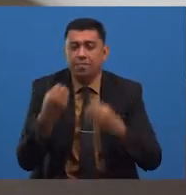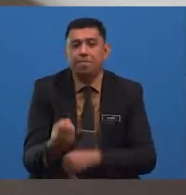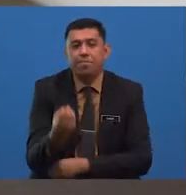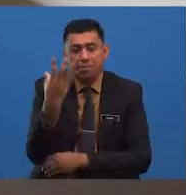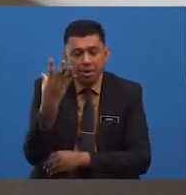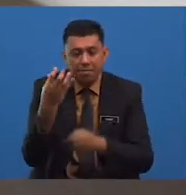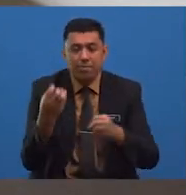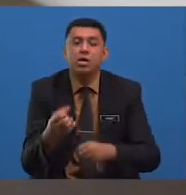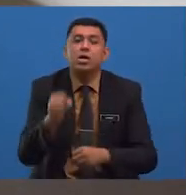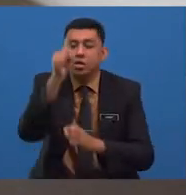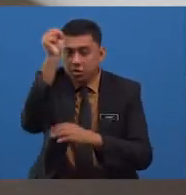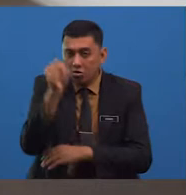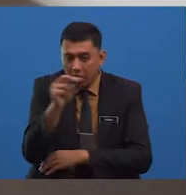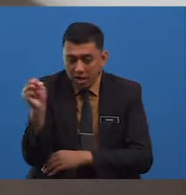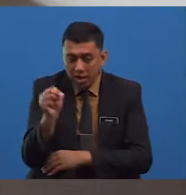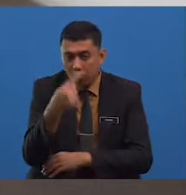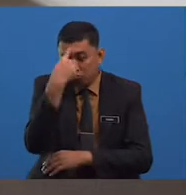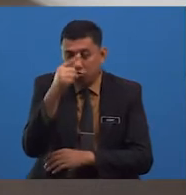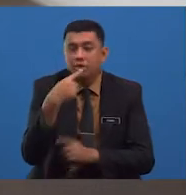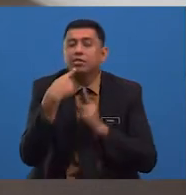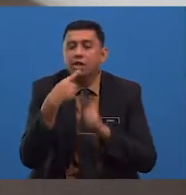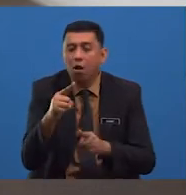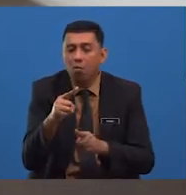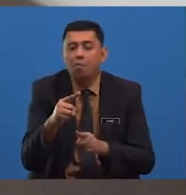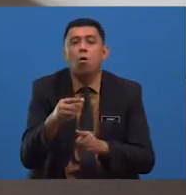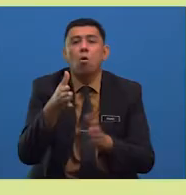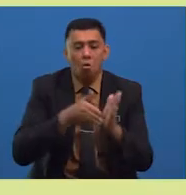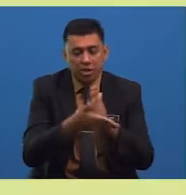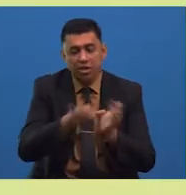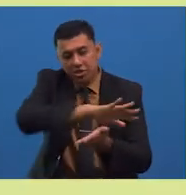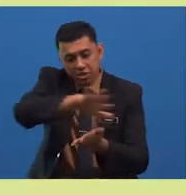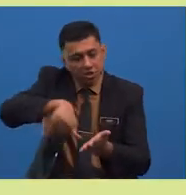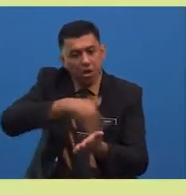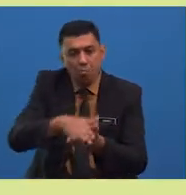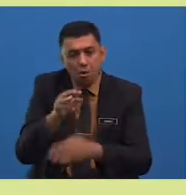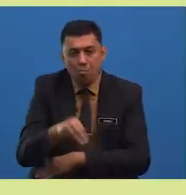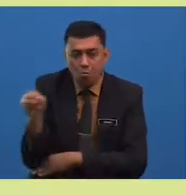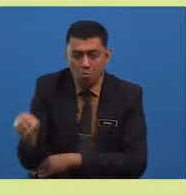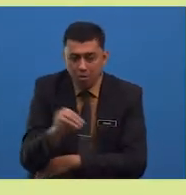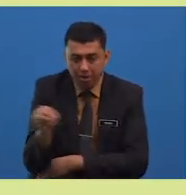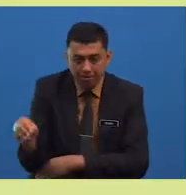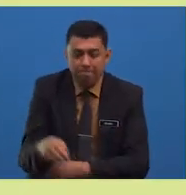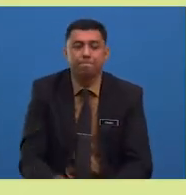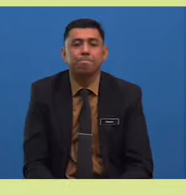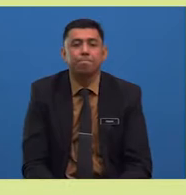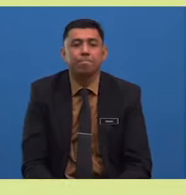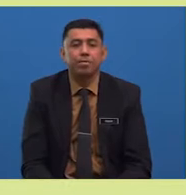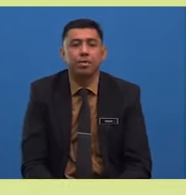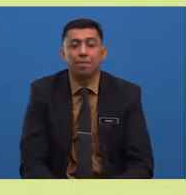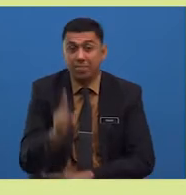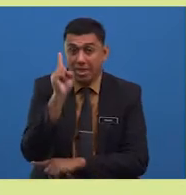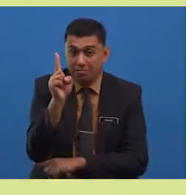soalan untuk dijawab oleh semua murid. Soalan yang pertama,